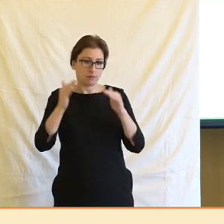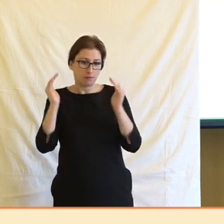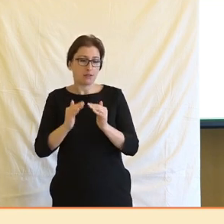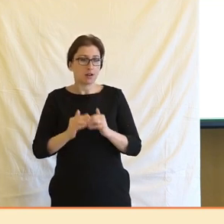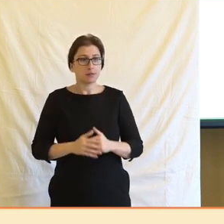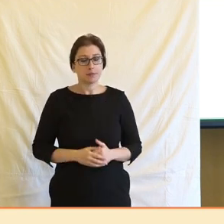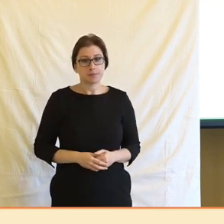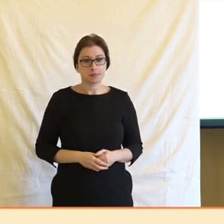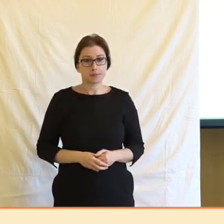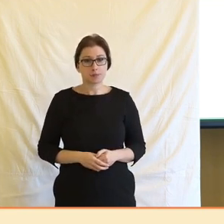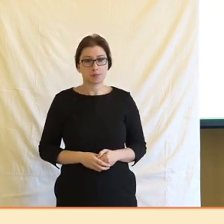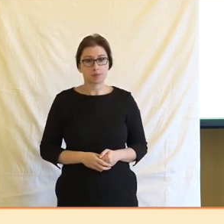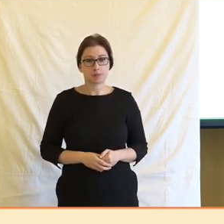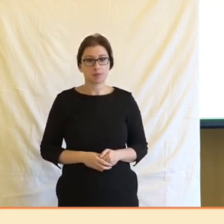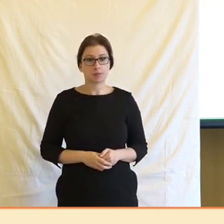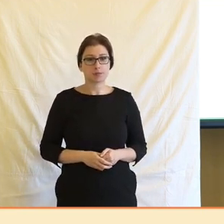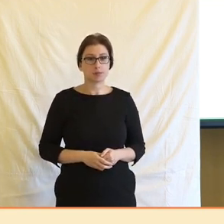postoupit ještě o kousíček dál,